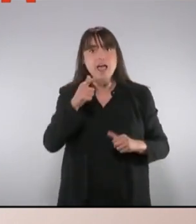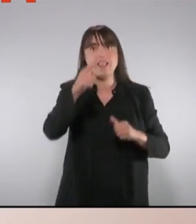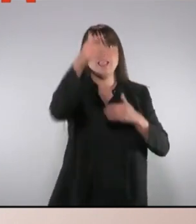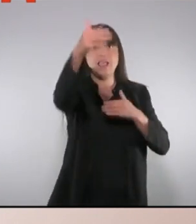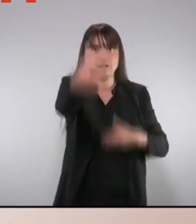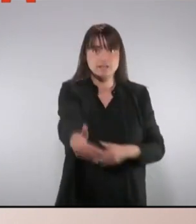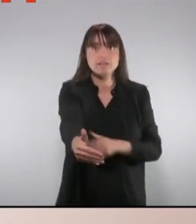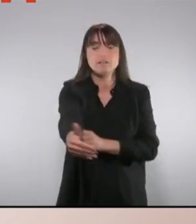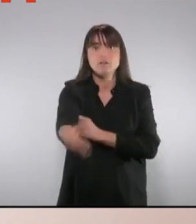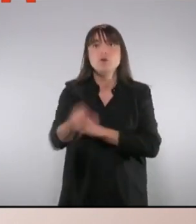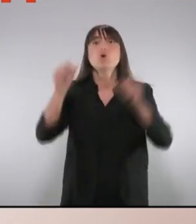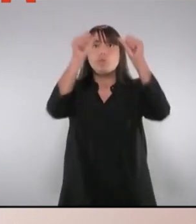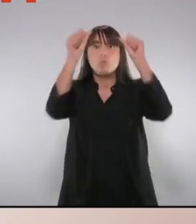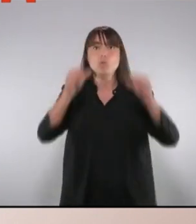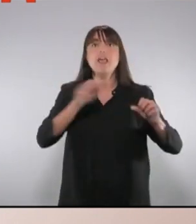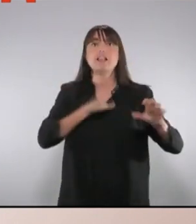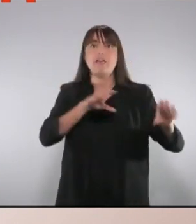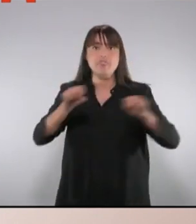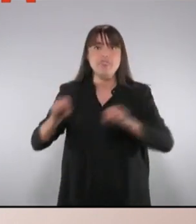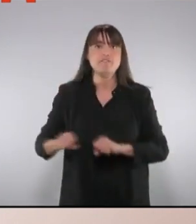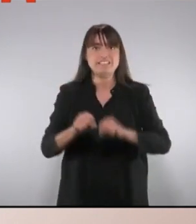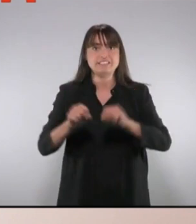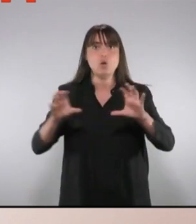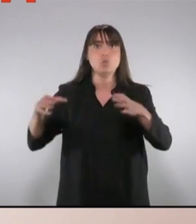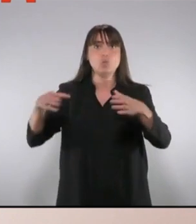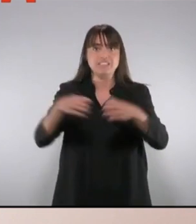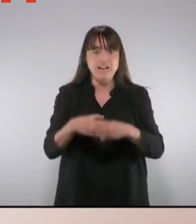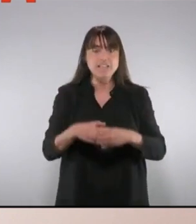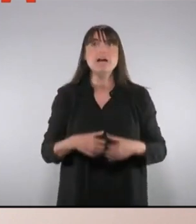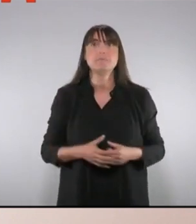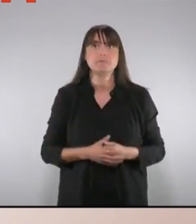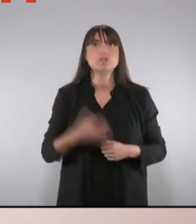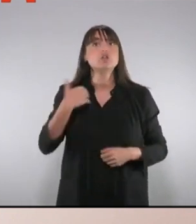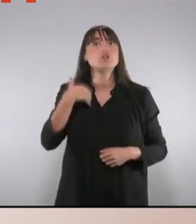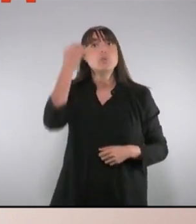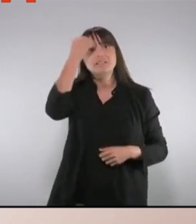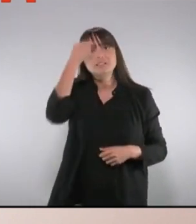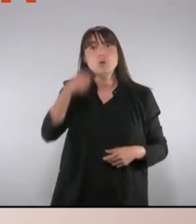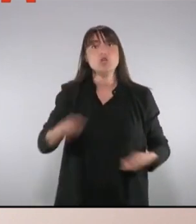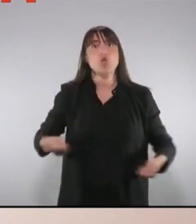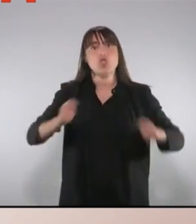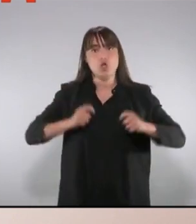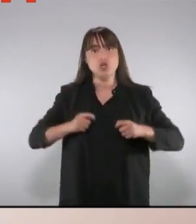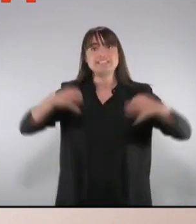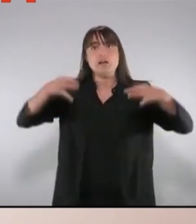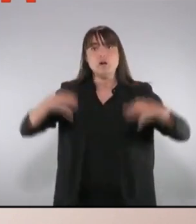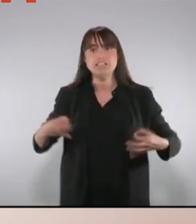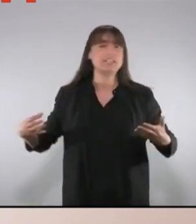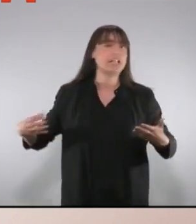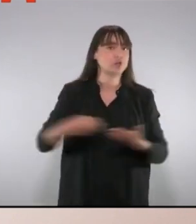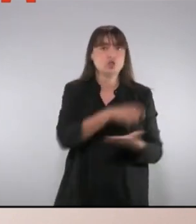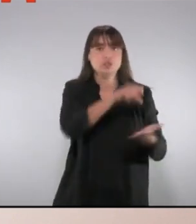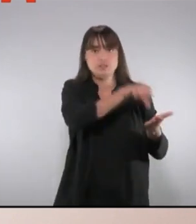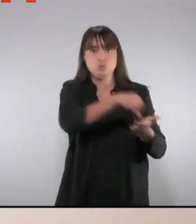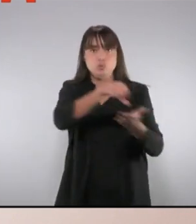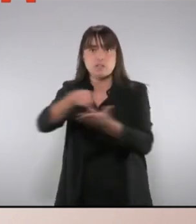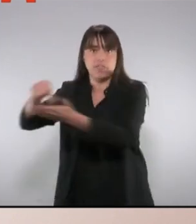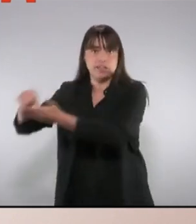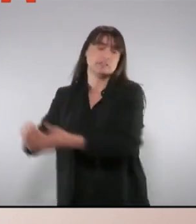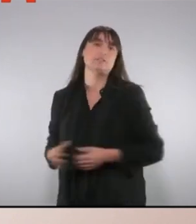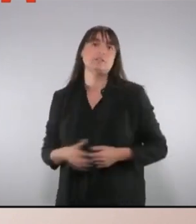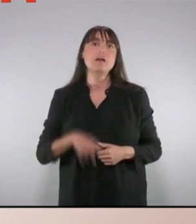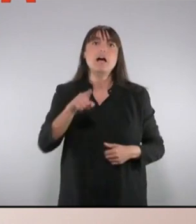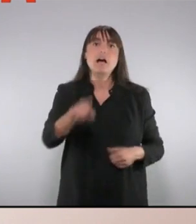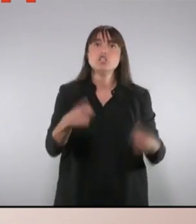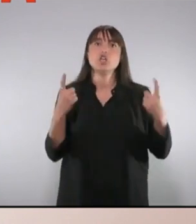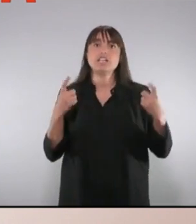ser de defensa comunitària, que creiem que és el que verdaderament pot donar seguretat a tota la població. Això requereix de